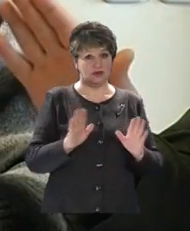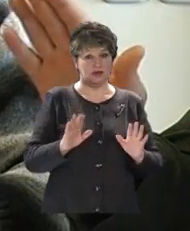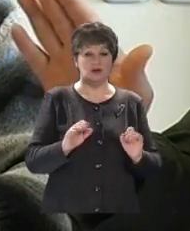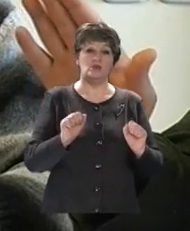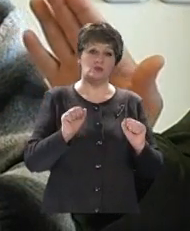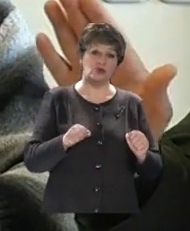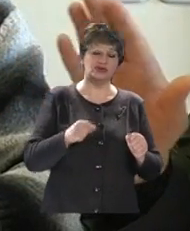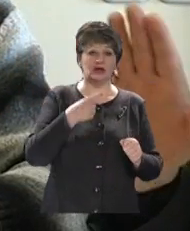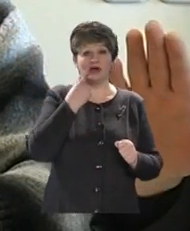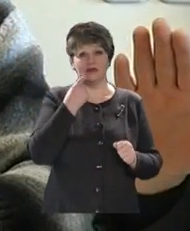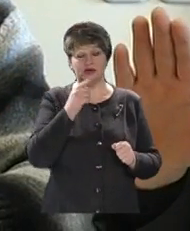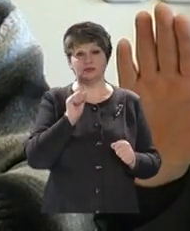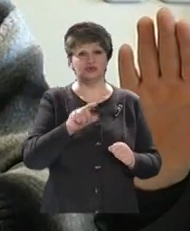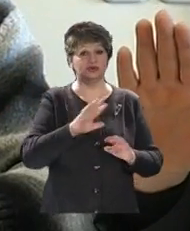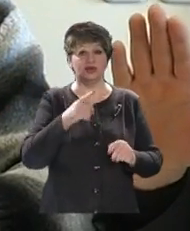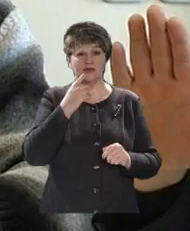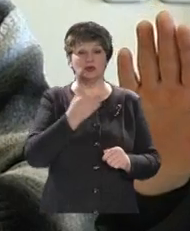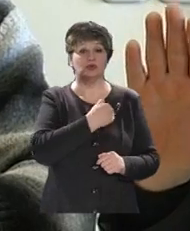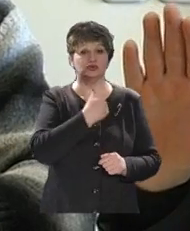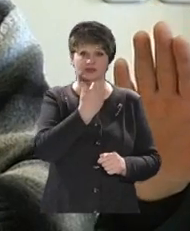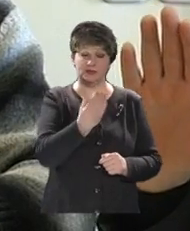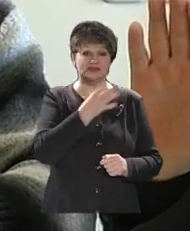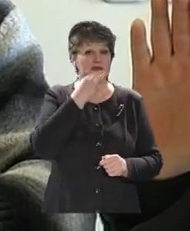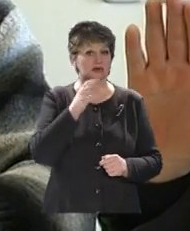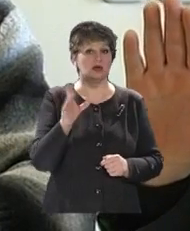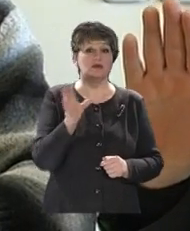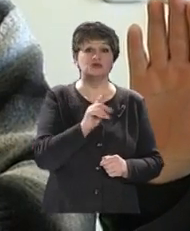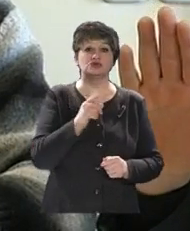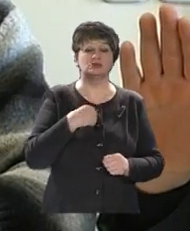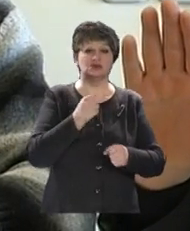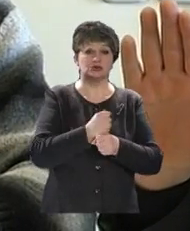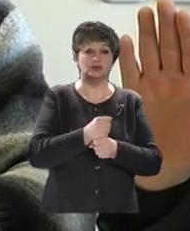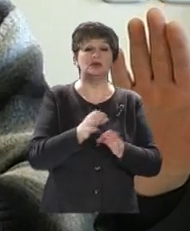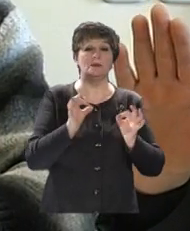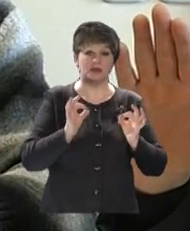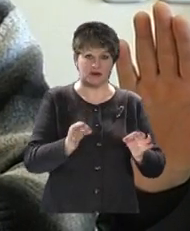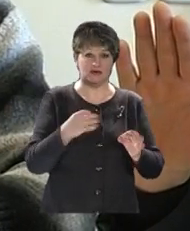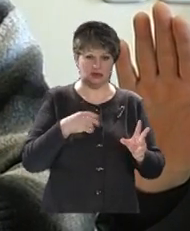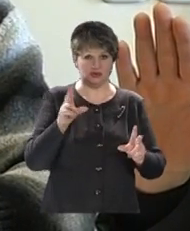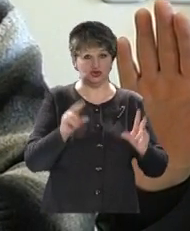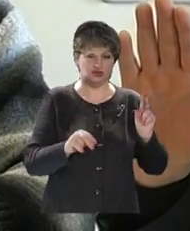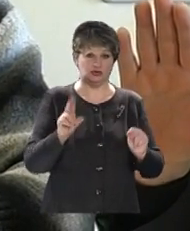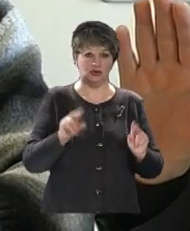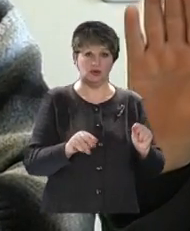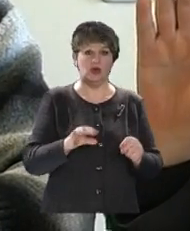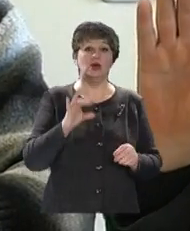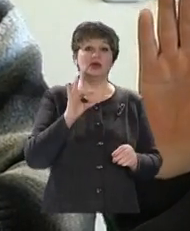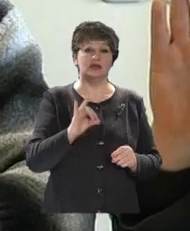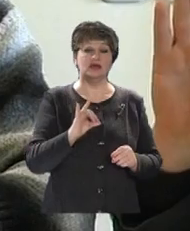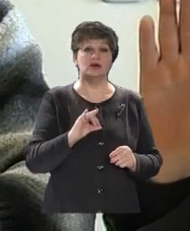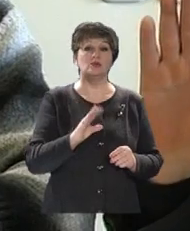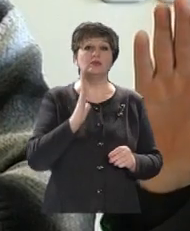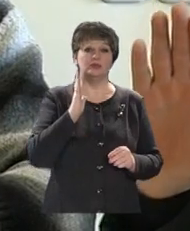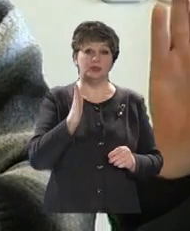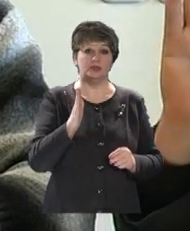Можна ставити крапку, можна не ставити крапку, але я хочу вам сказати, все, що ми зробили, ми зробили правильно, я вважаю. І